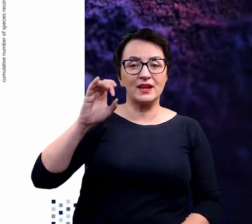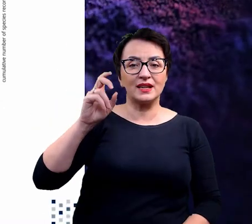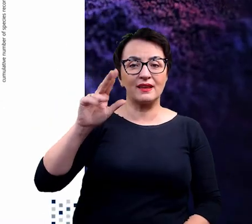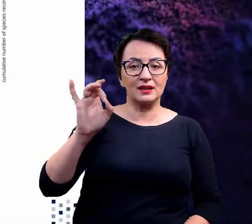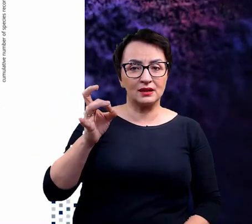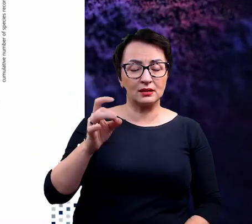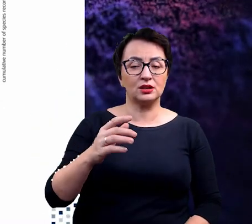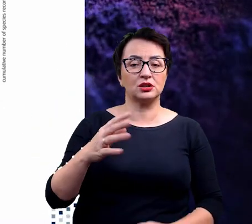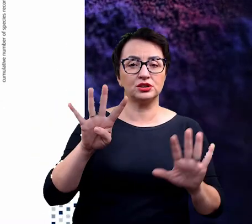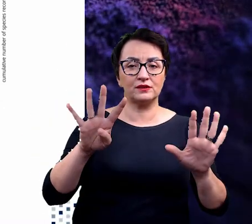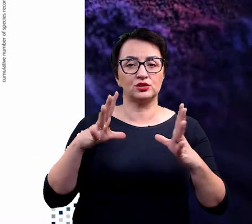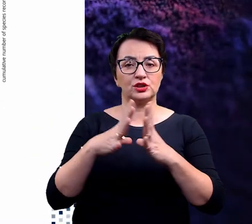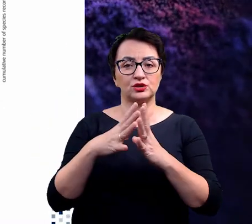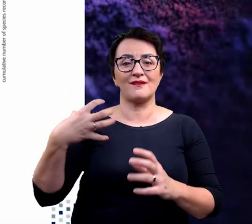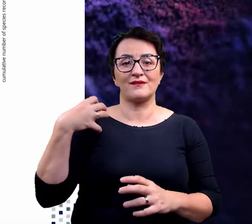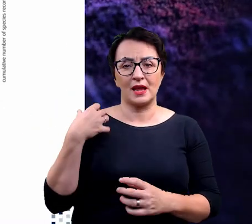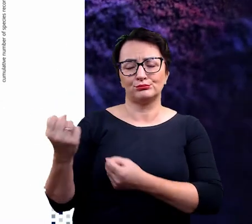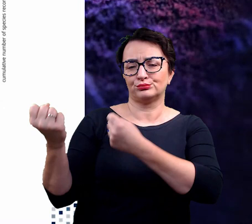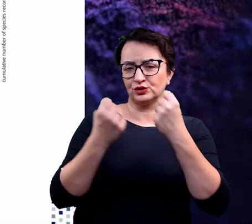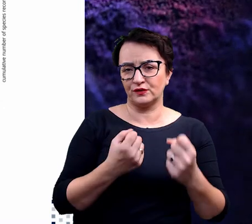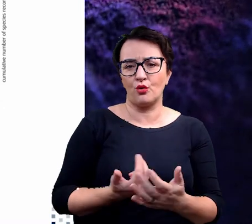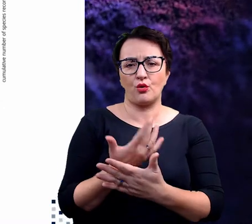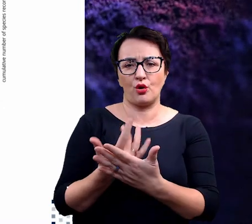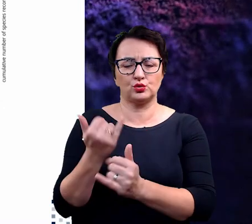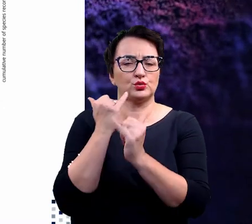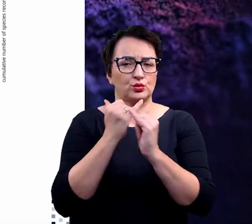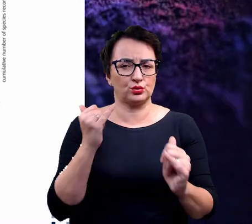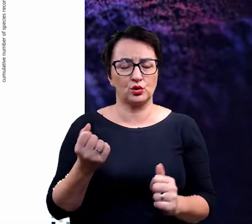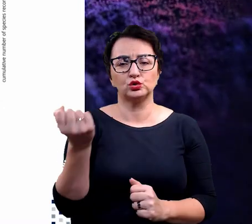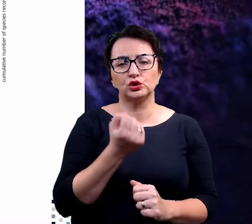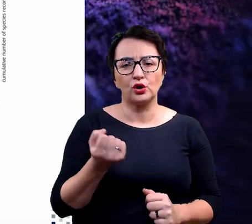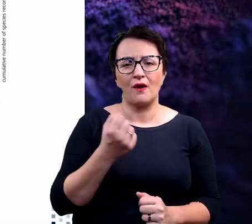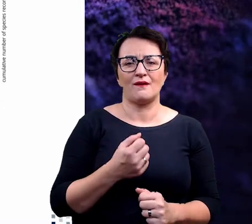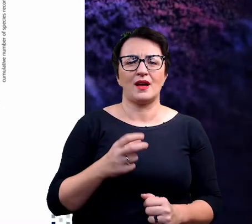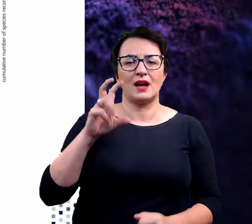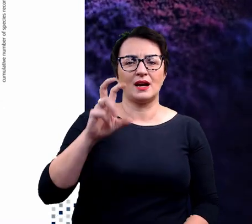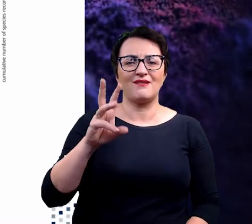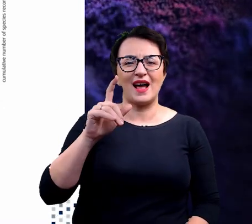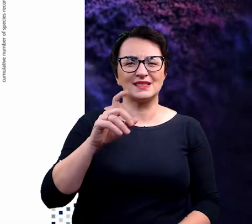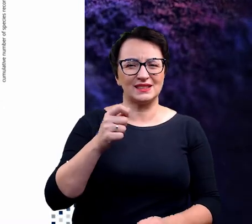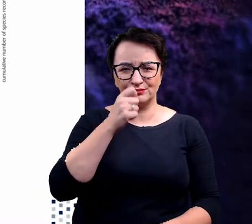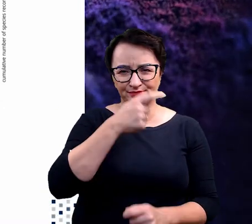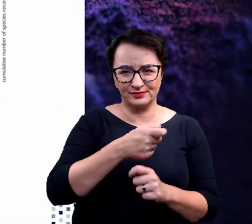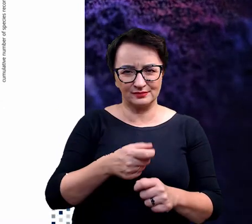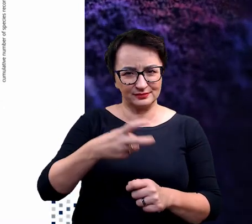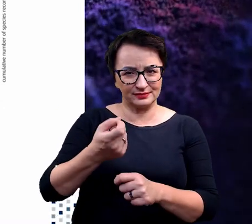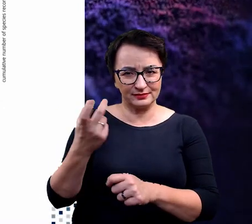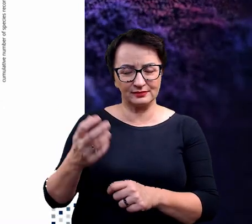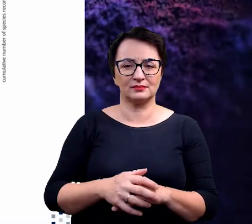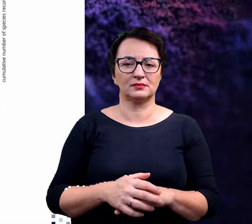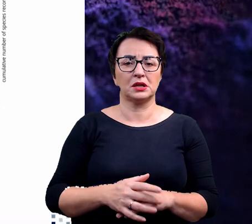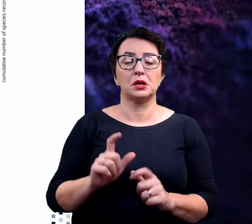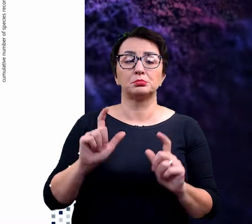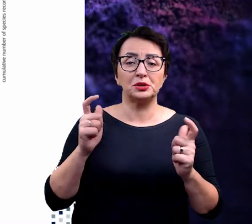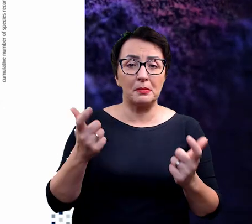X wieku, przynieśli ze sobą najróżniejsze gatunki roślin. Rośliny użytkowe, chwasty. Wiele zostało też zawleczonych przez